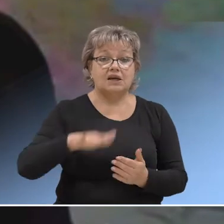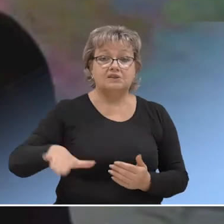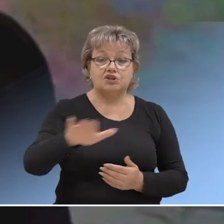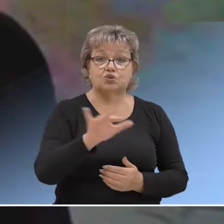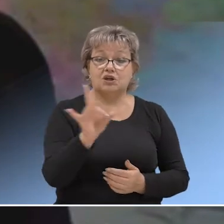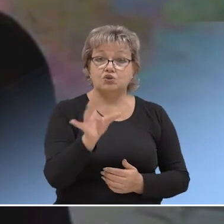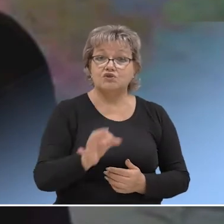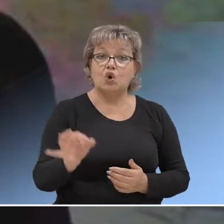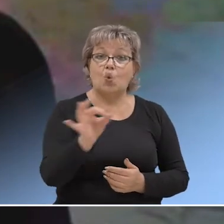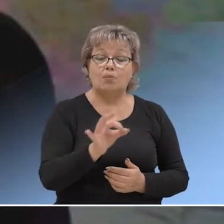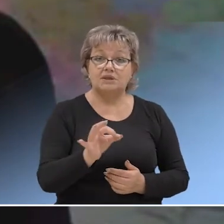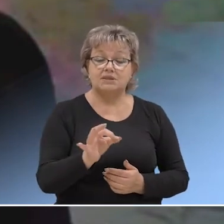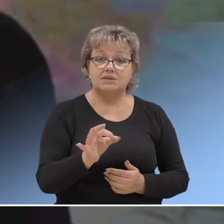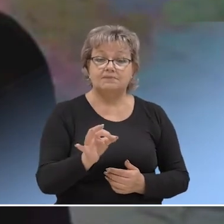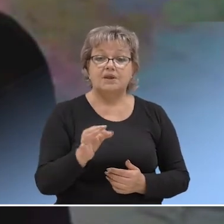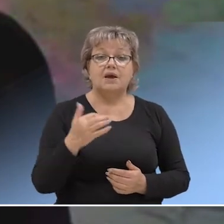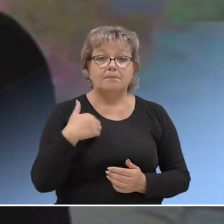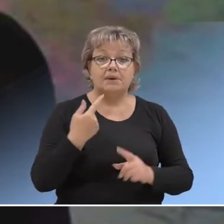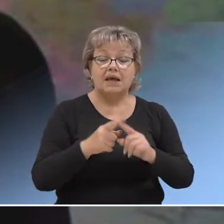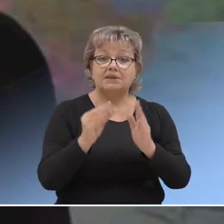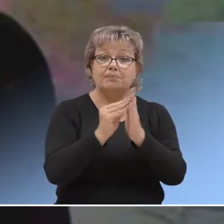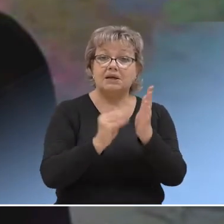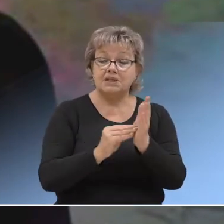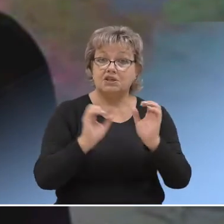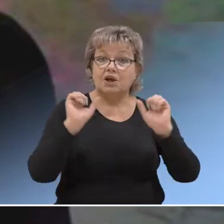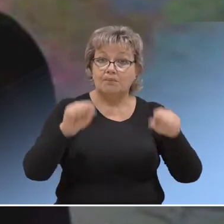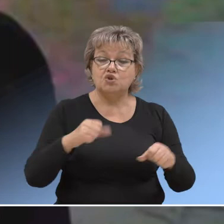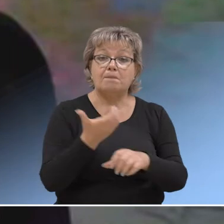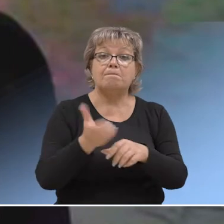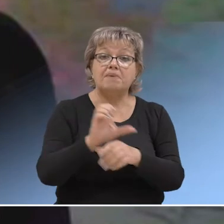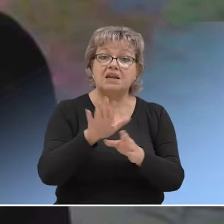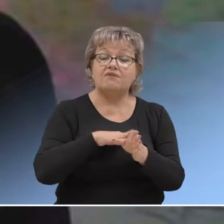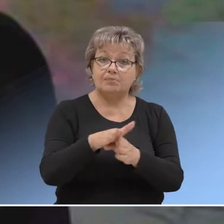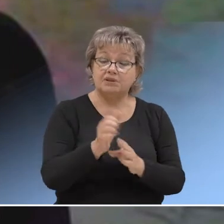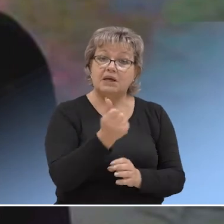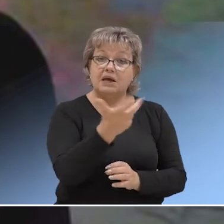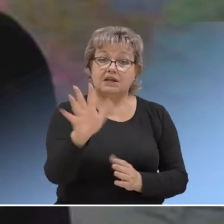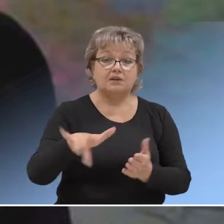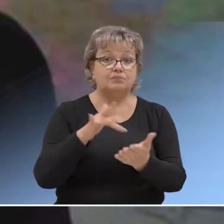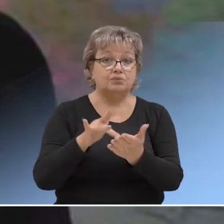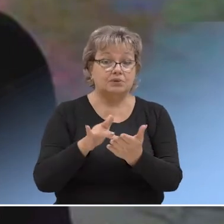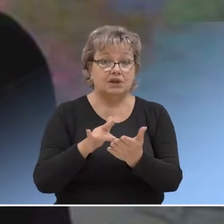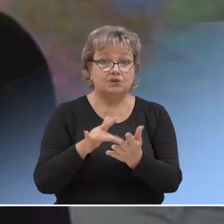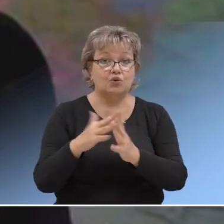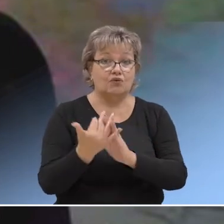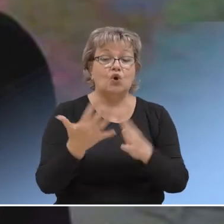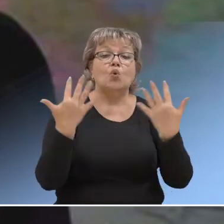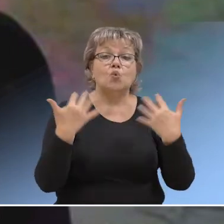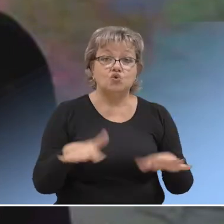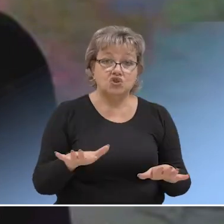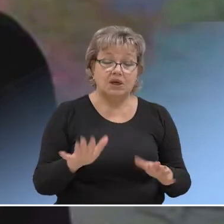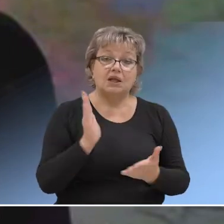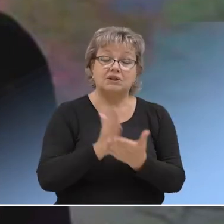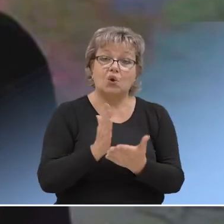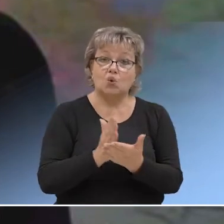на территории Ростовской области, мы этот показатель можем перевыполнить, поскольку ряд муниципальных образований уже